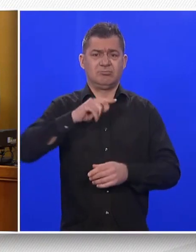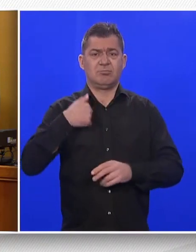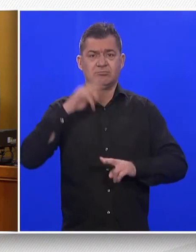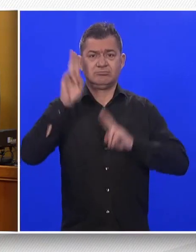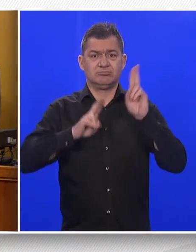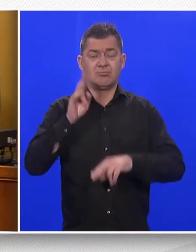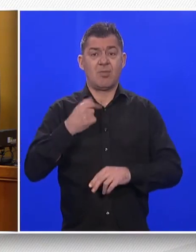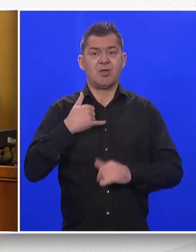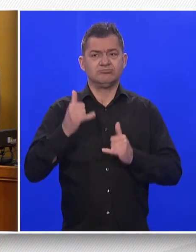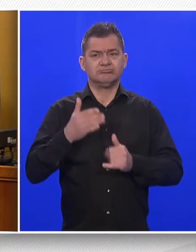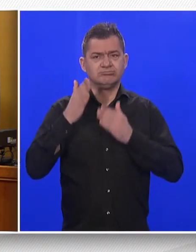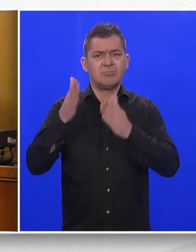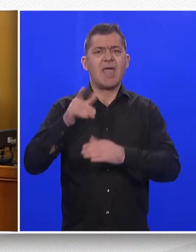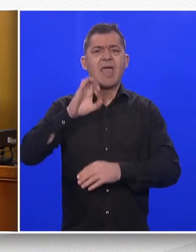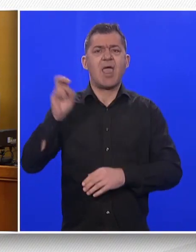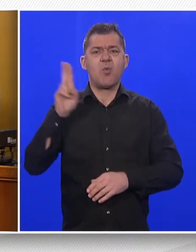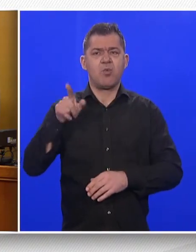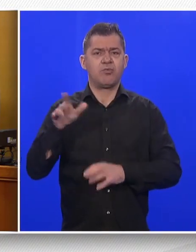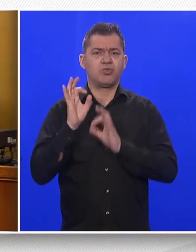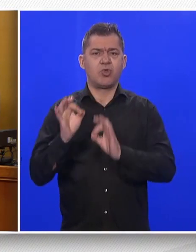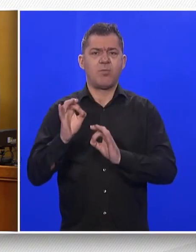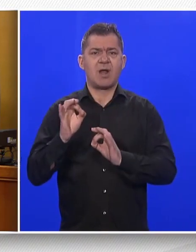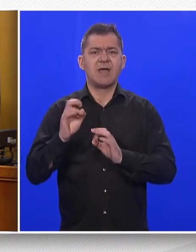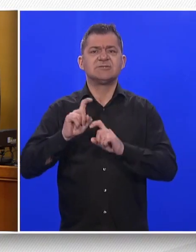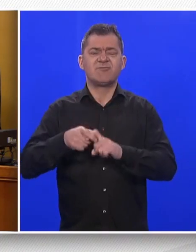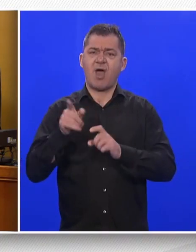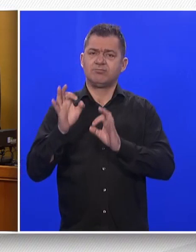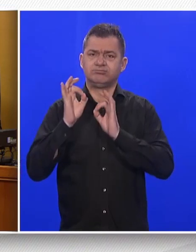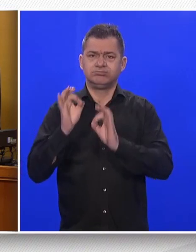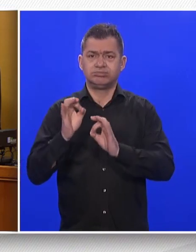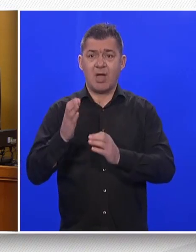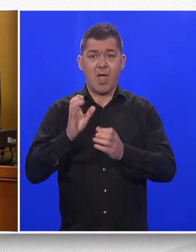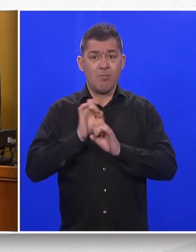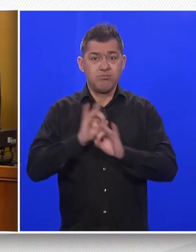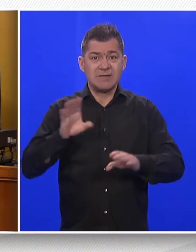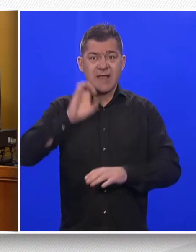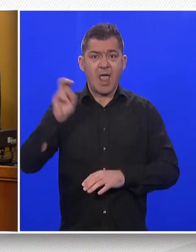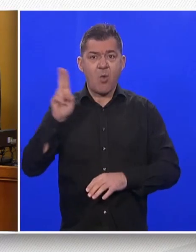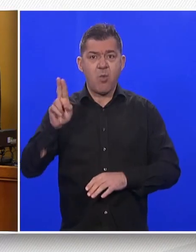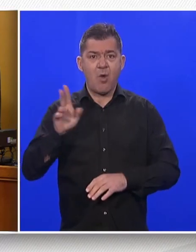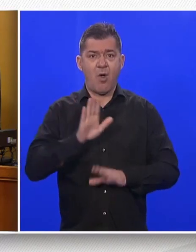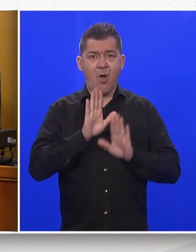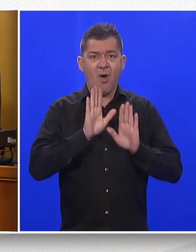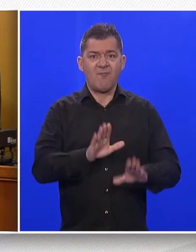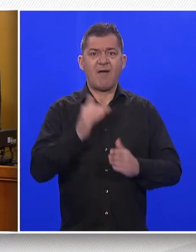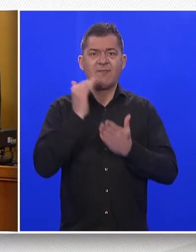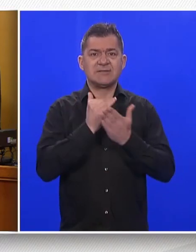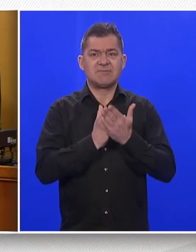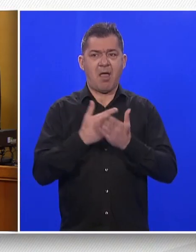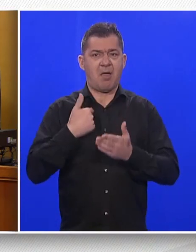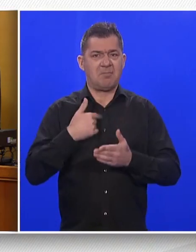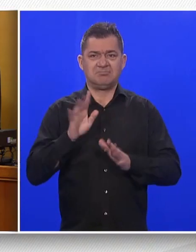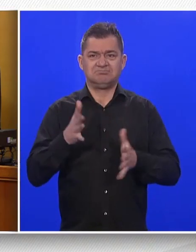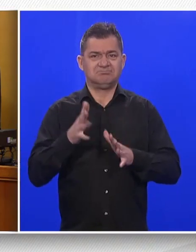unija dobra stvar. I zapravo sada mogu reći hvala Bogu na Europskoj uniji jer da Europske unije nema ovakve zakone sigurno